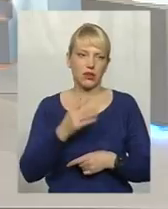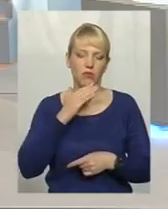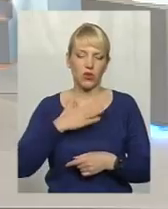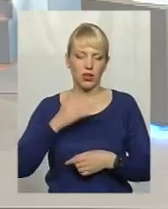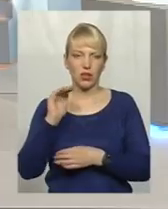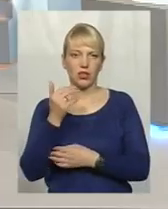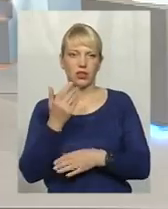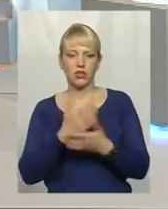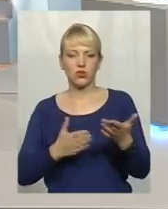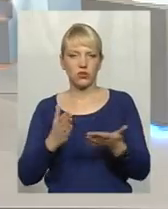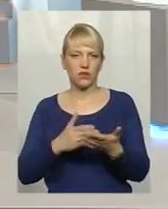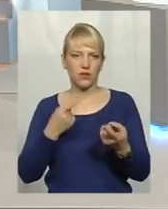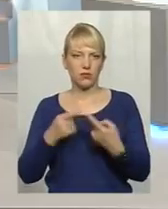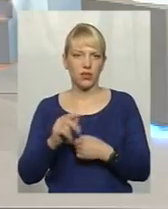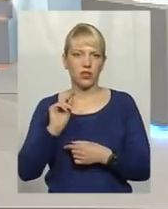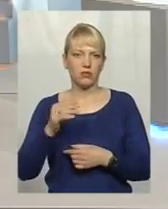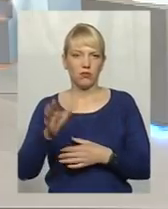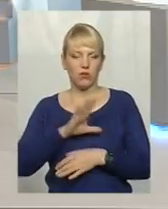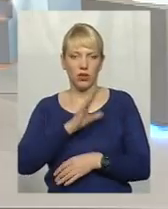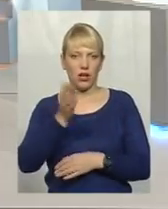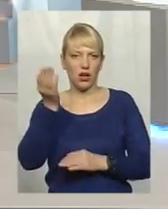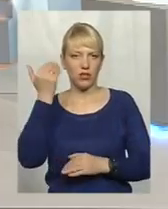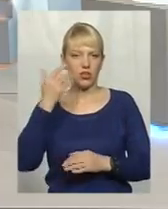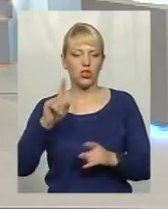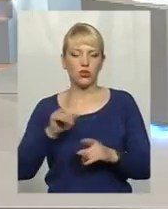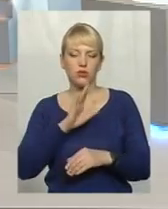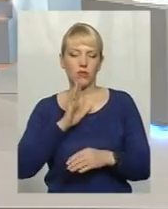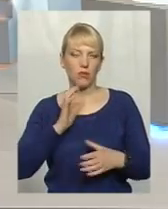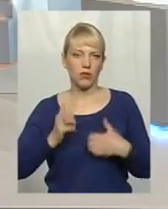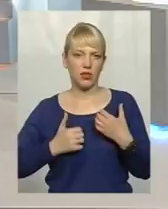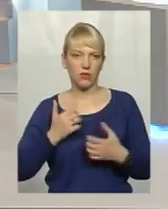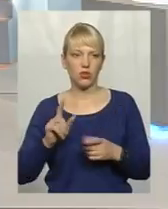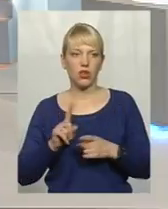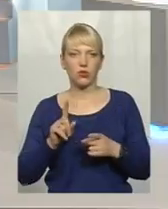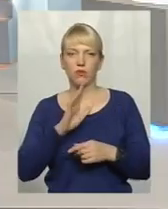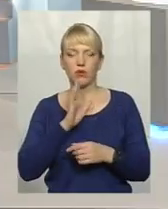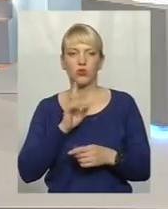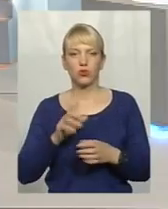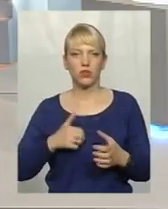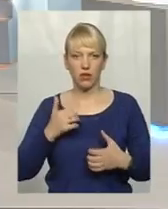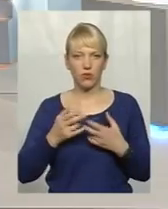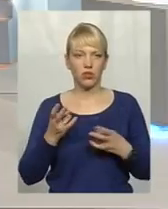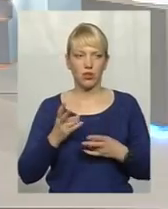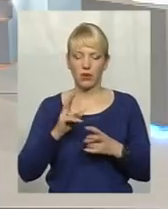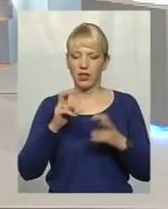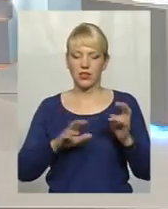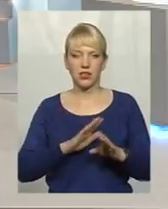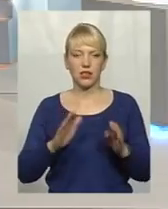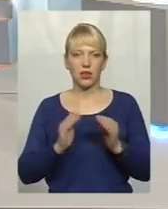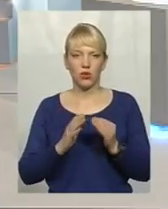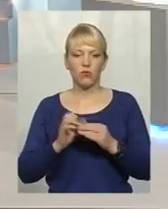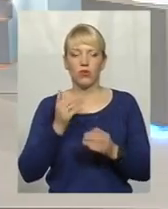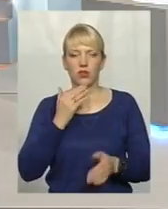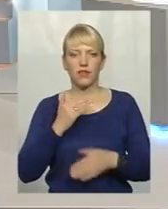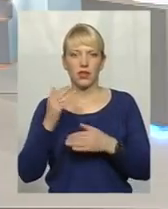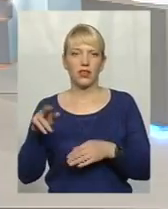дитина зовсім не така, як вона була раніше». Тобто, щось маму тривожить. І коли маму щось тривожить, то, звичайно, варто не сидіти вдома, звертатись